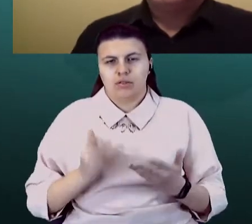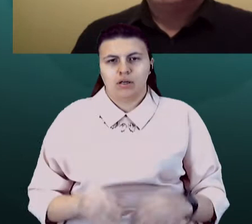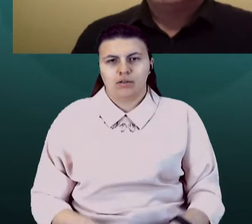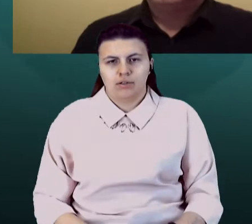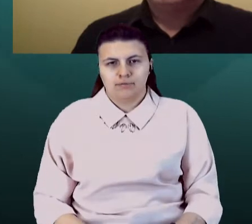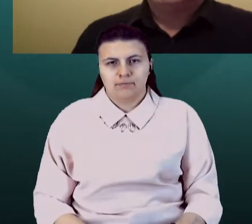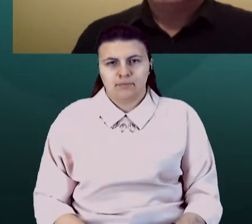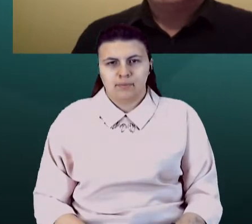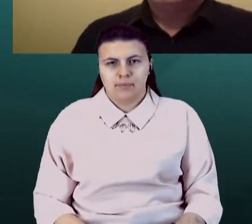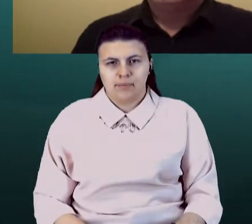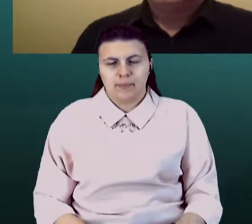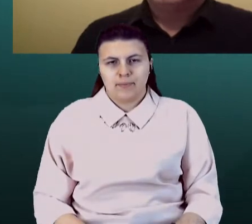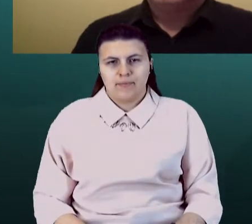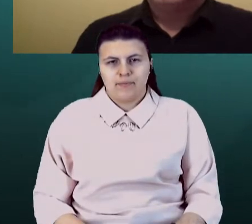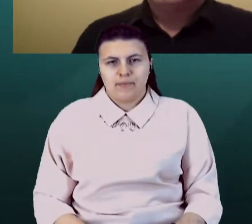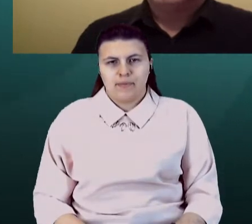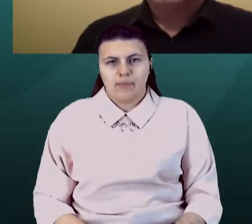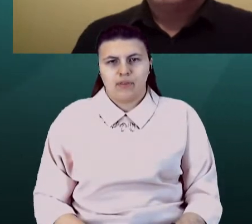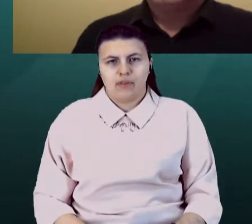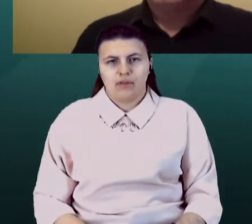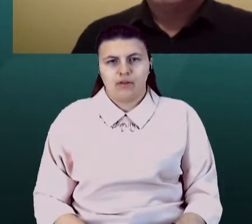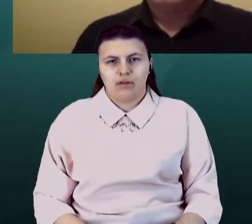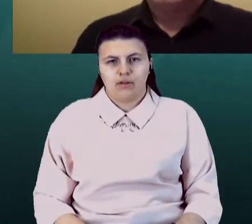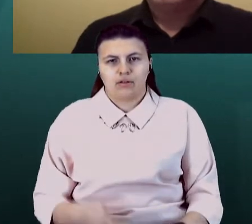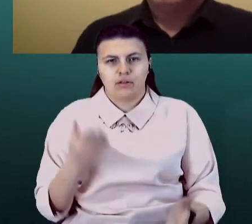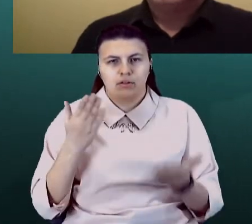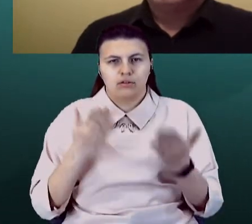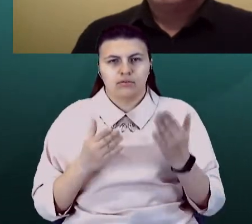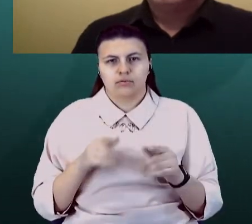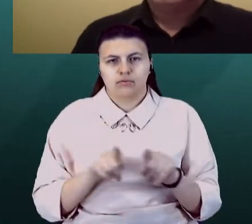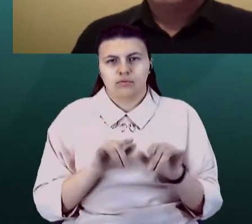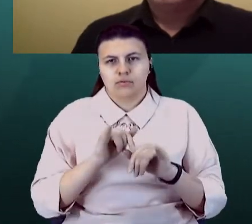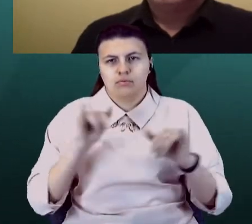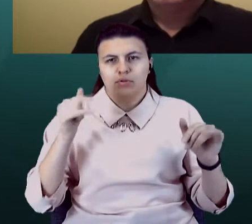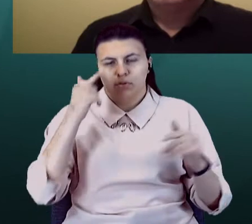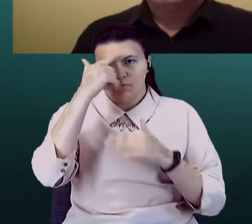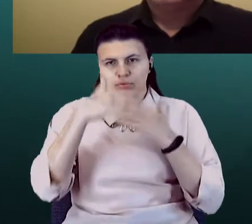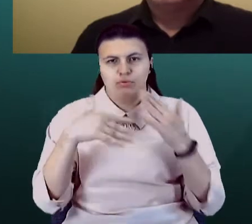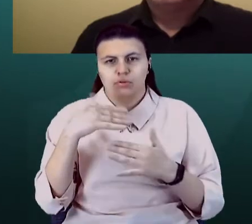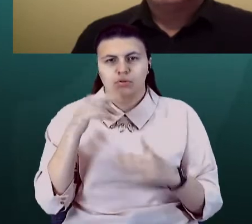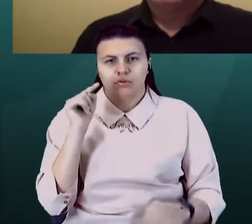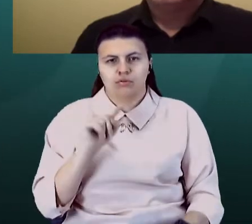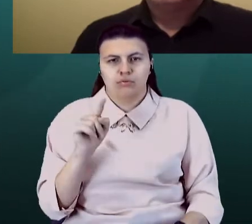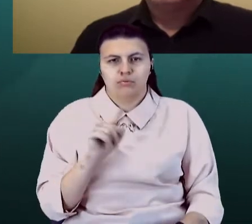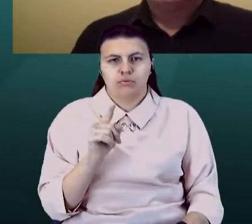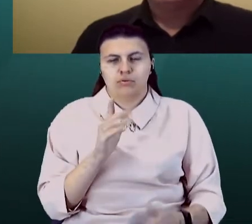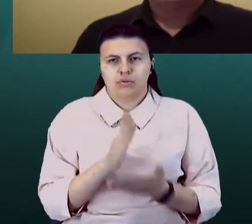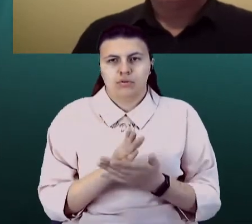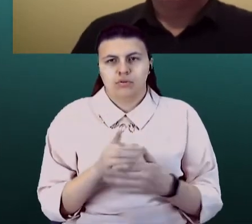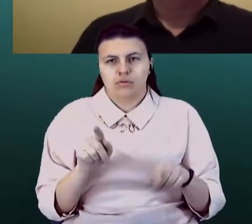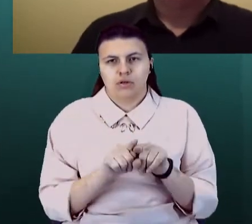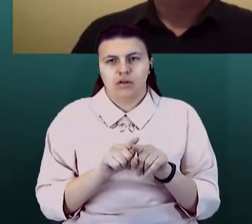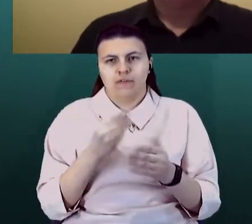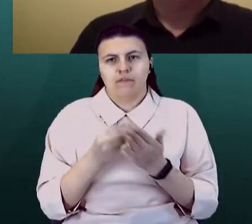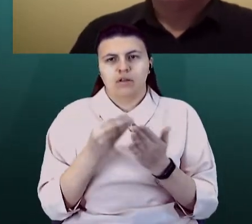Тому, якщо є розпространенне заблуждення, що є фінансова підтримка безпеці, підприємати